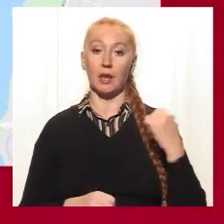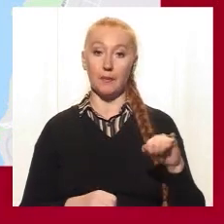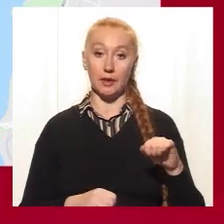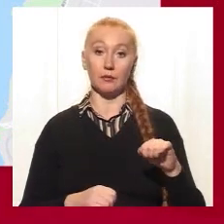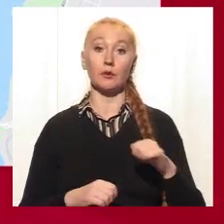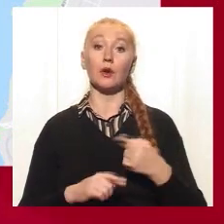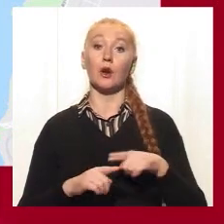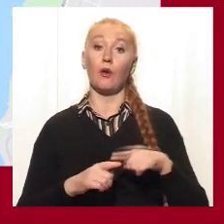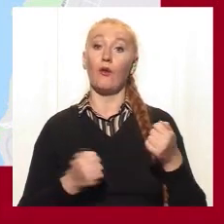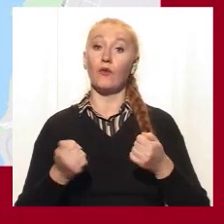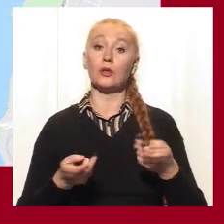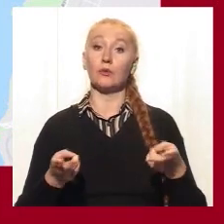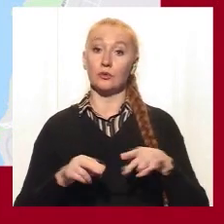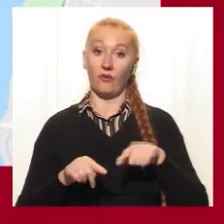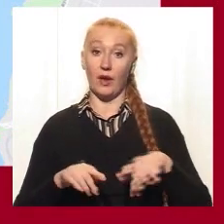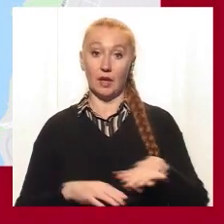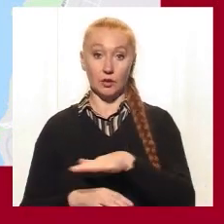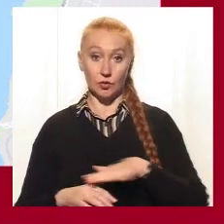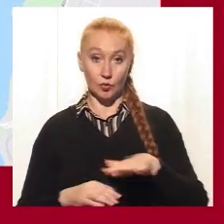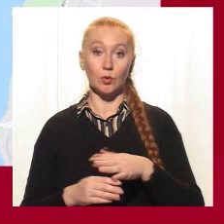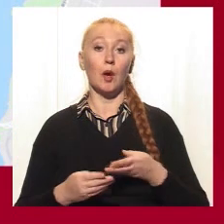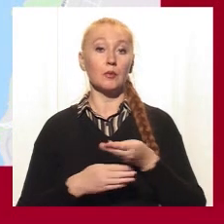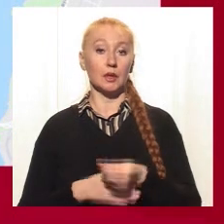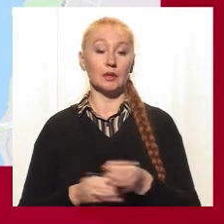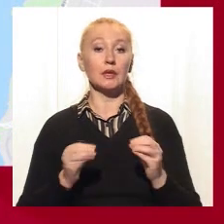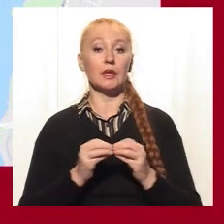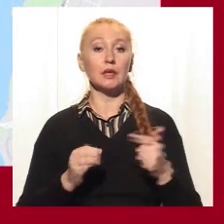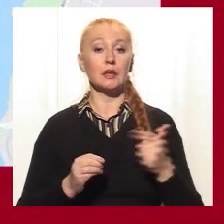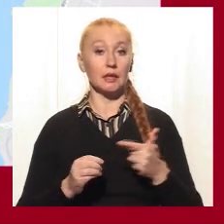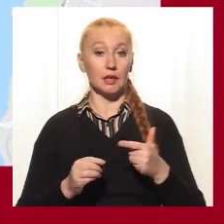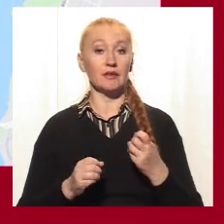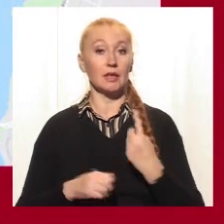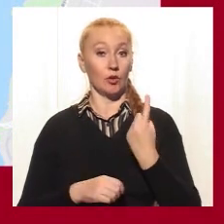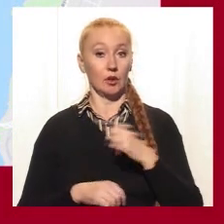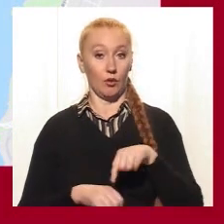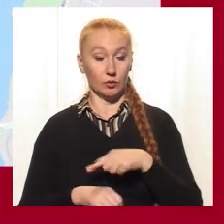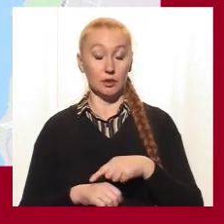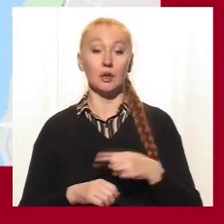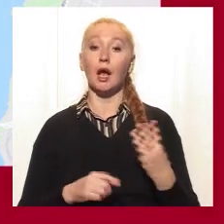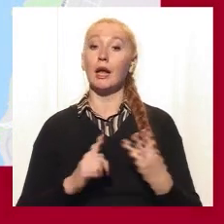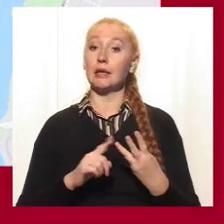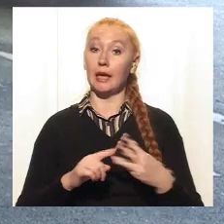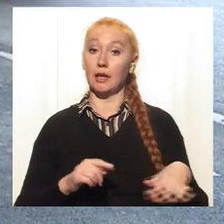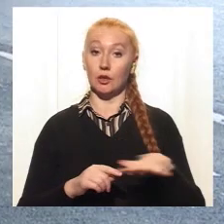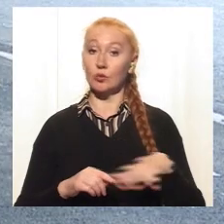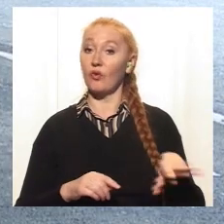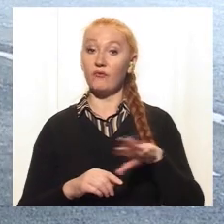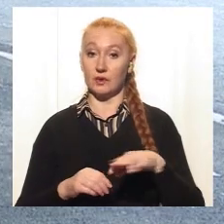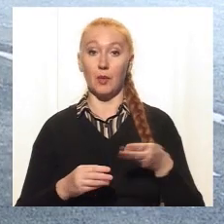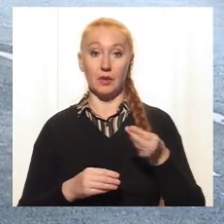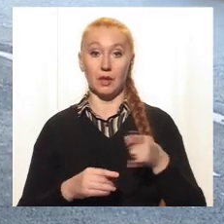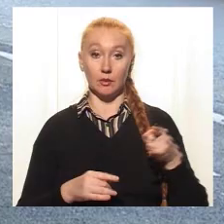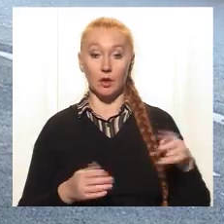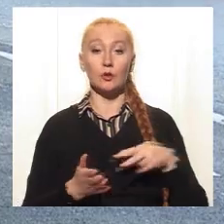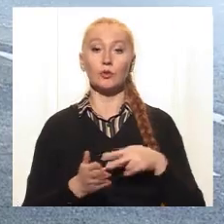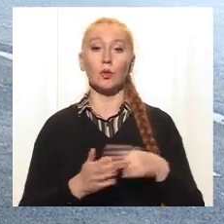Перемога. Події, що залишатимуть автомобілі у цій зоні, платитимуть 10 гривень за годину. Третя зона – усі інші платні парковки,